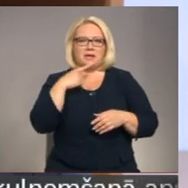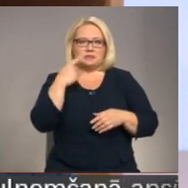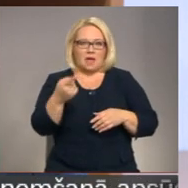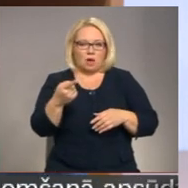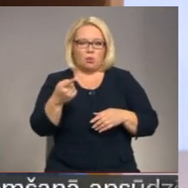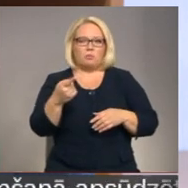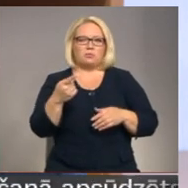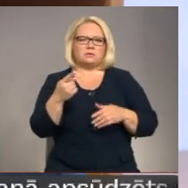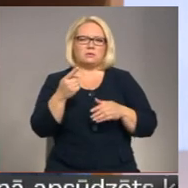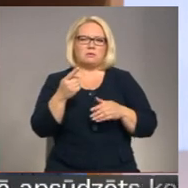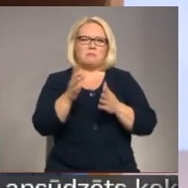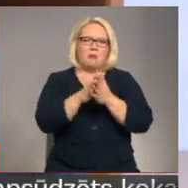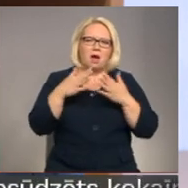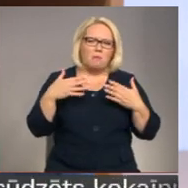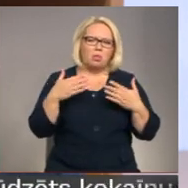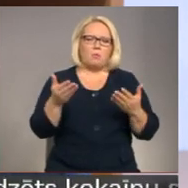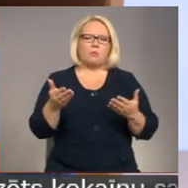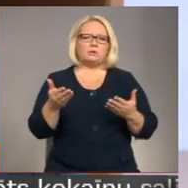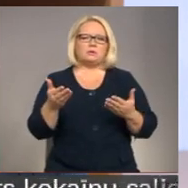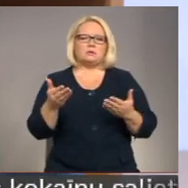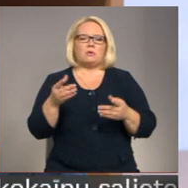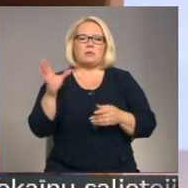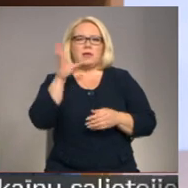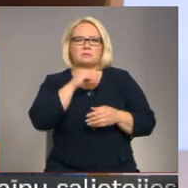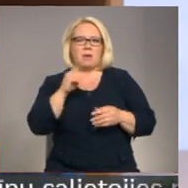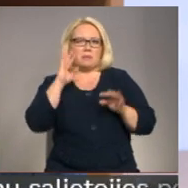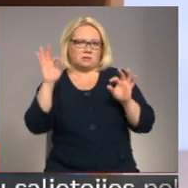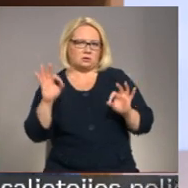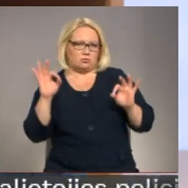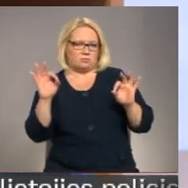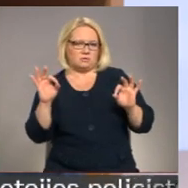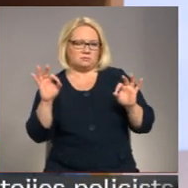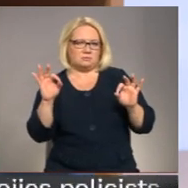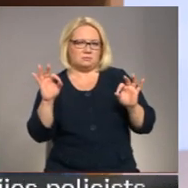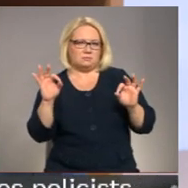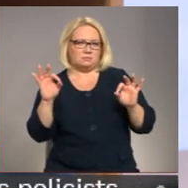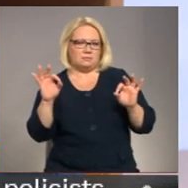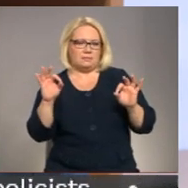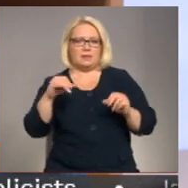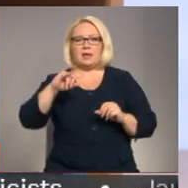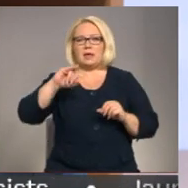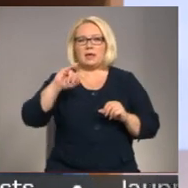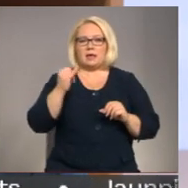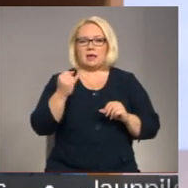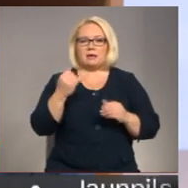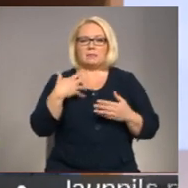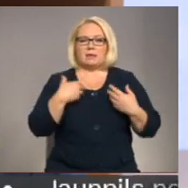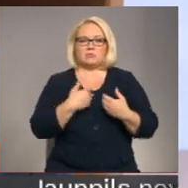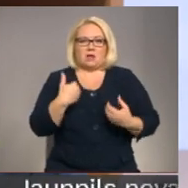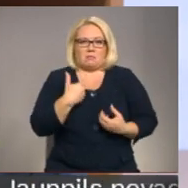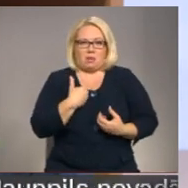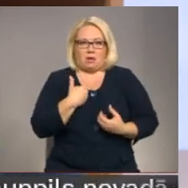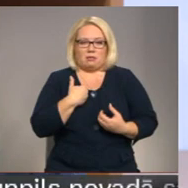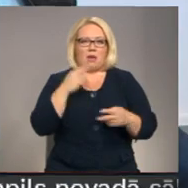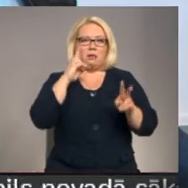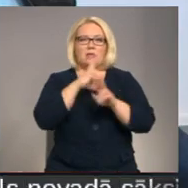pārmetumus un iespējamās aizdomus. Diemžēl man nesaprotamu